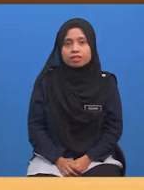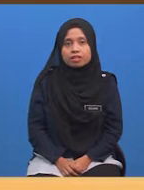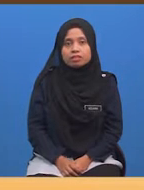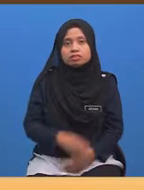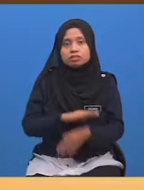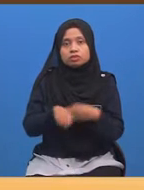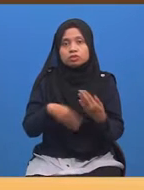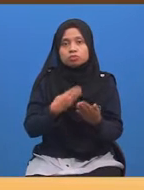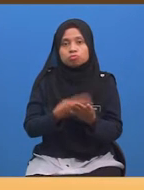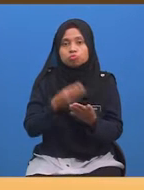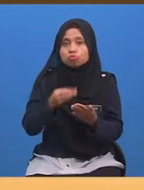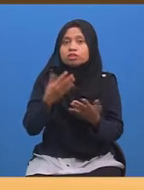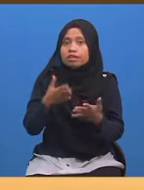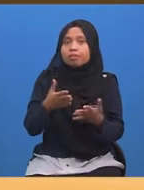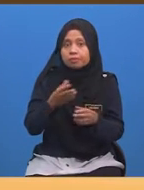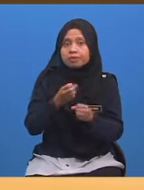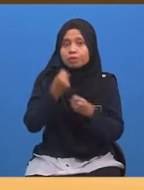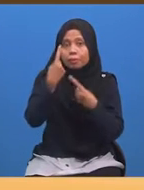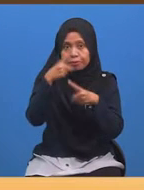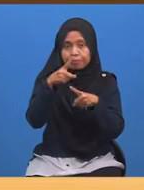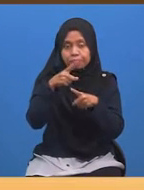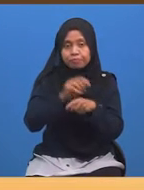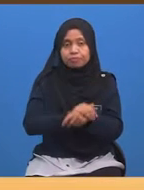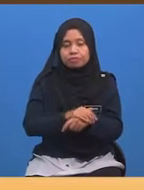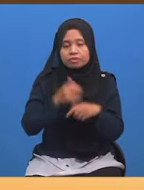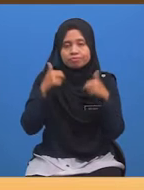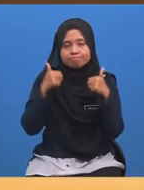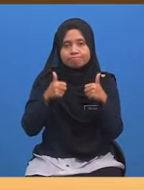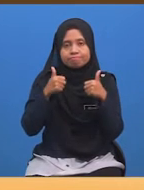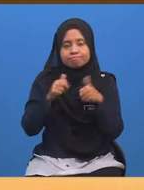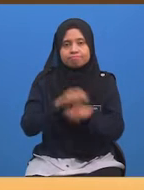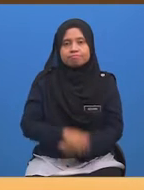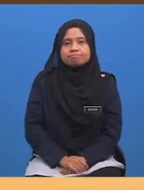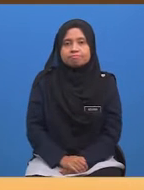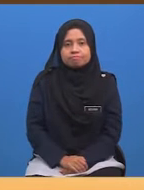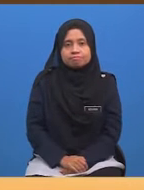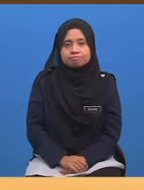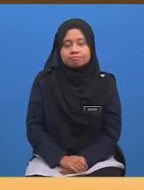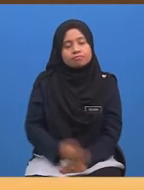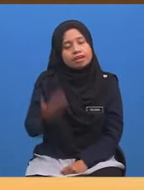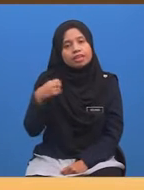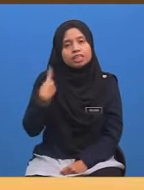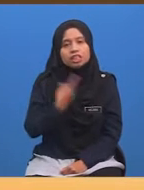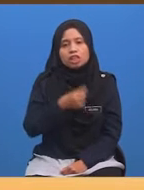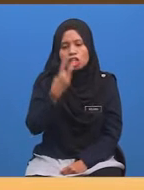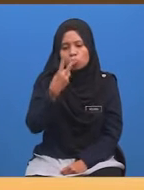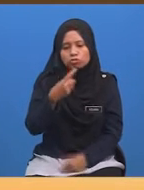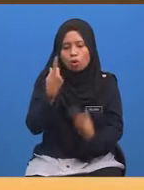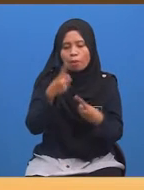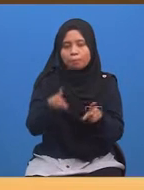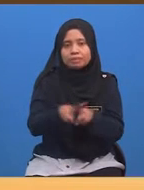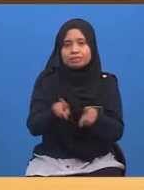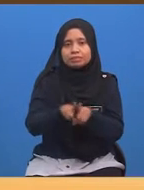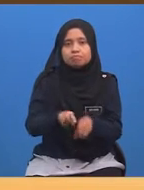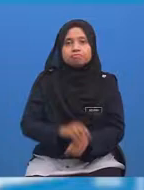Semua murid sudah berjaya mendapat jawapan? Bagus! Mari kita semak bersama